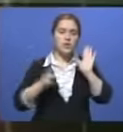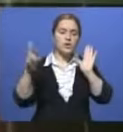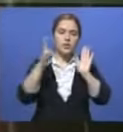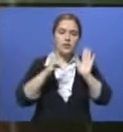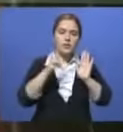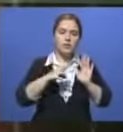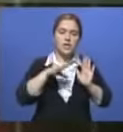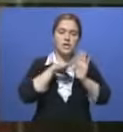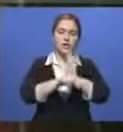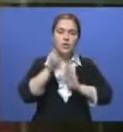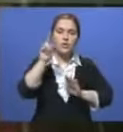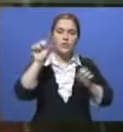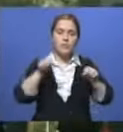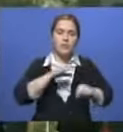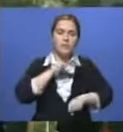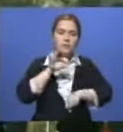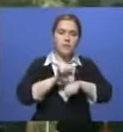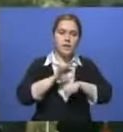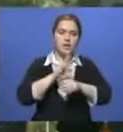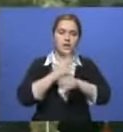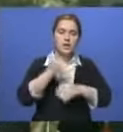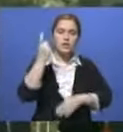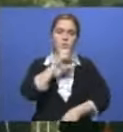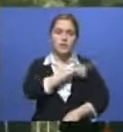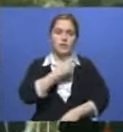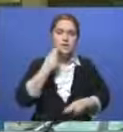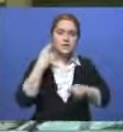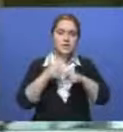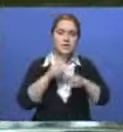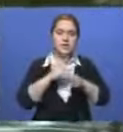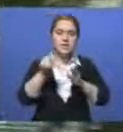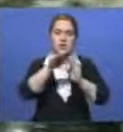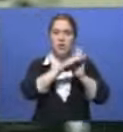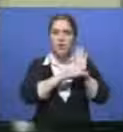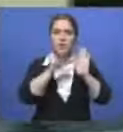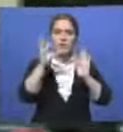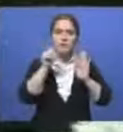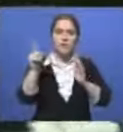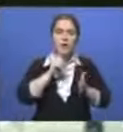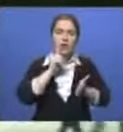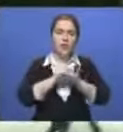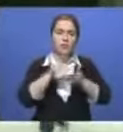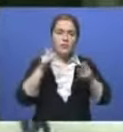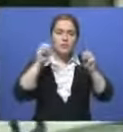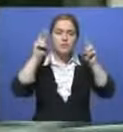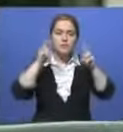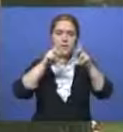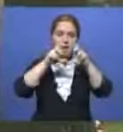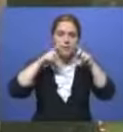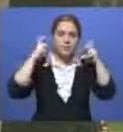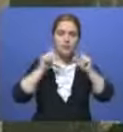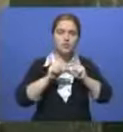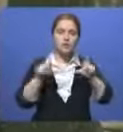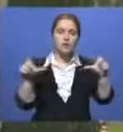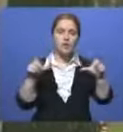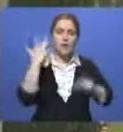Среди тех, у кого может быть вирус, около сотни медсестер. Согласно инструкциям ВОЗ, врачи должны были носить специальные маски. В школах Америки